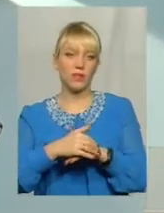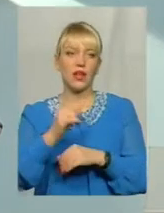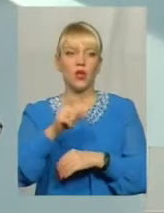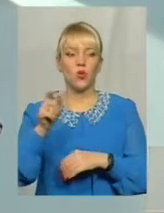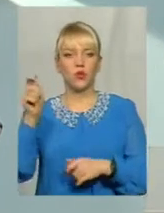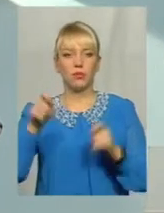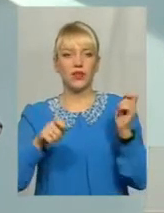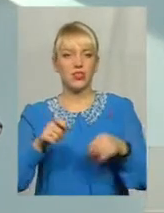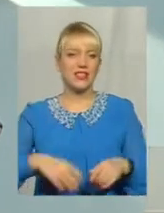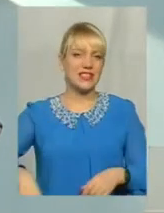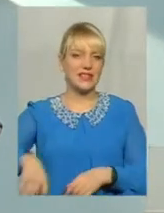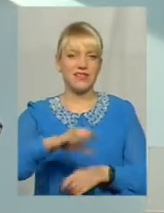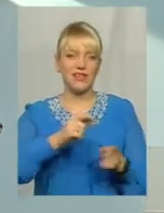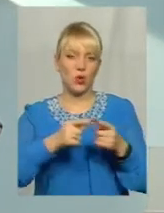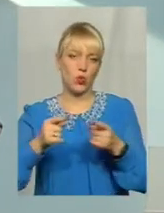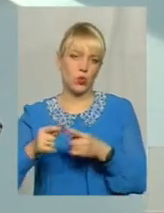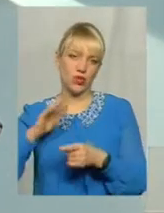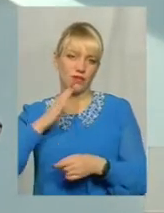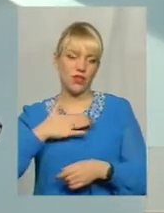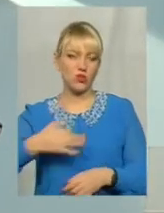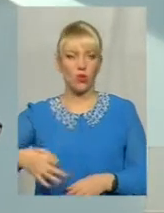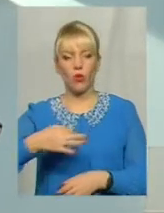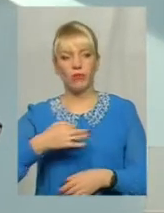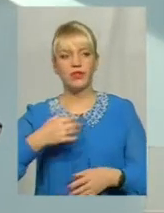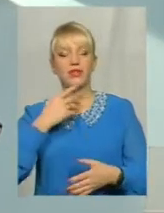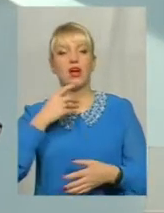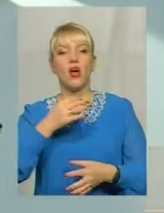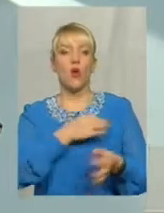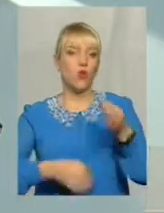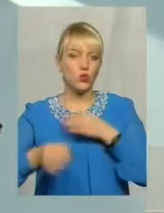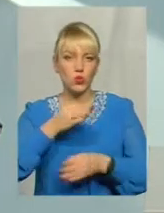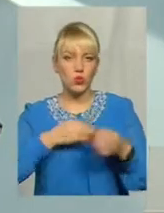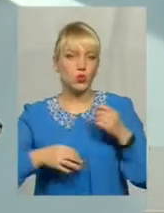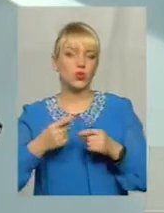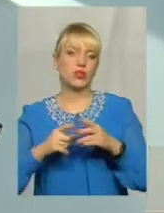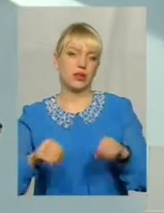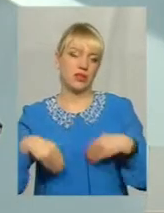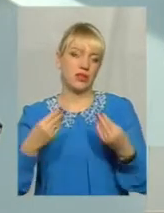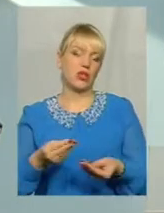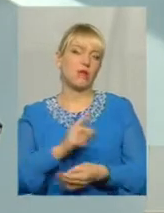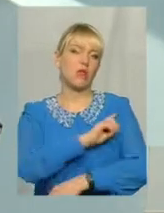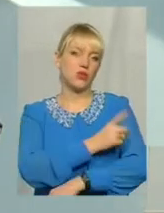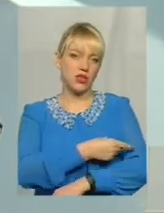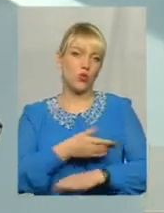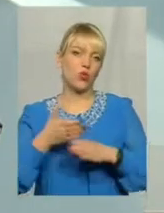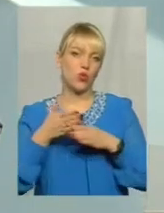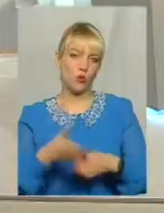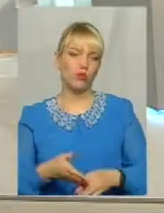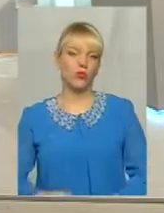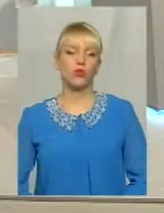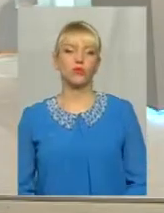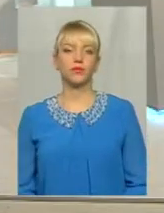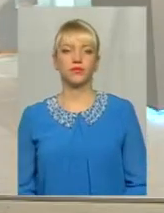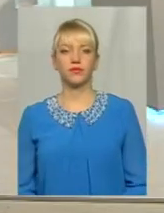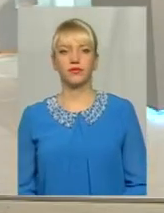приїжджають з усіх куточків області, звертаються, консультуються. Ми надаємо всім посильну допомогу. Дякую вам за